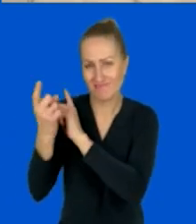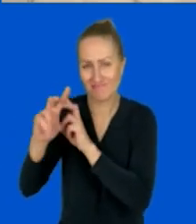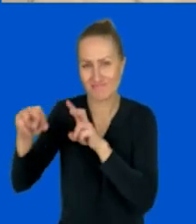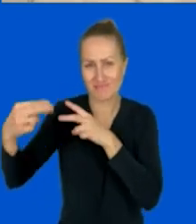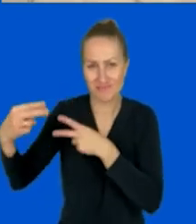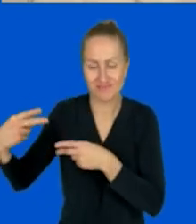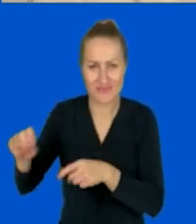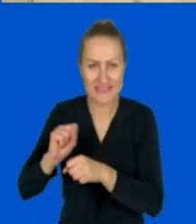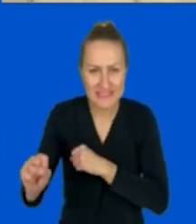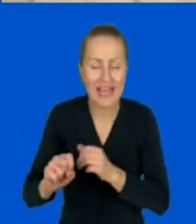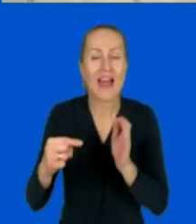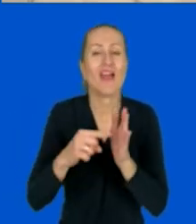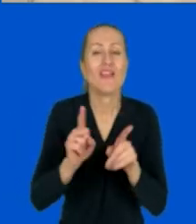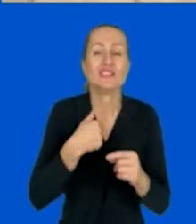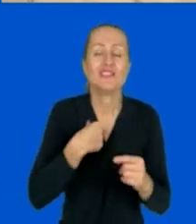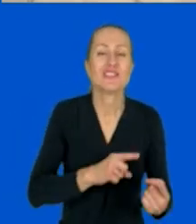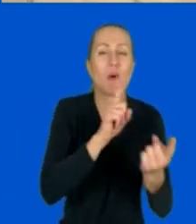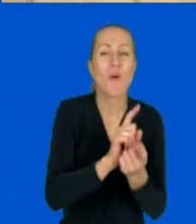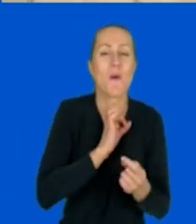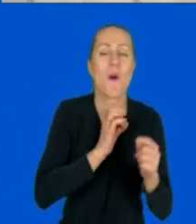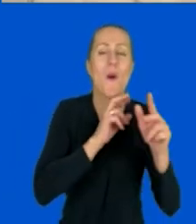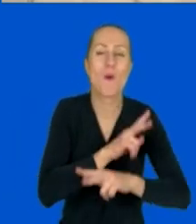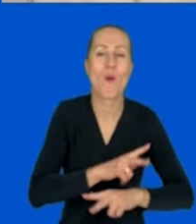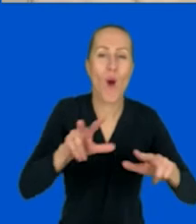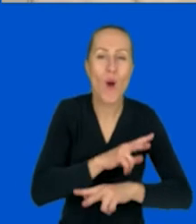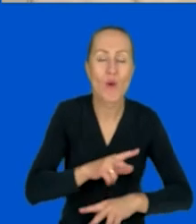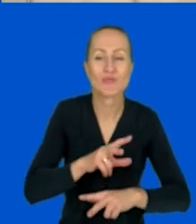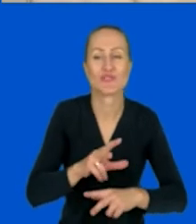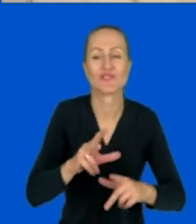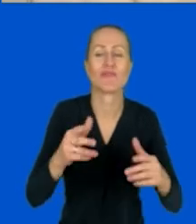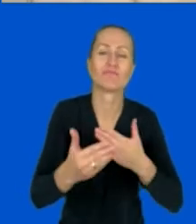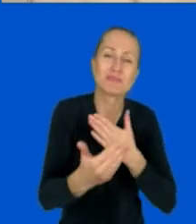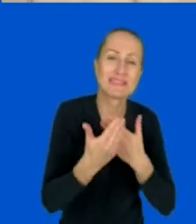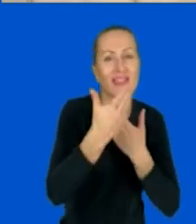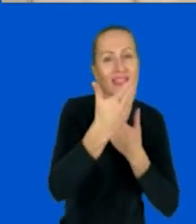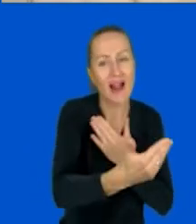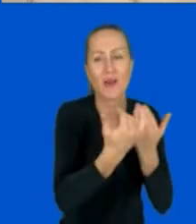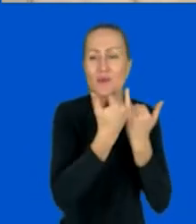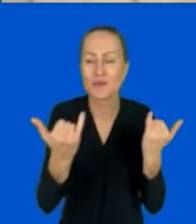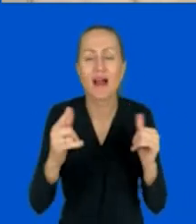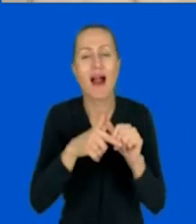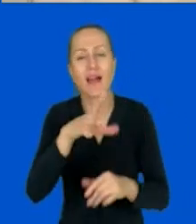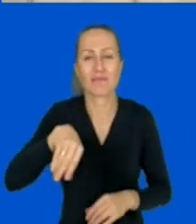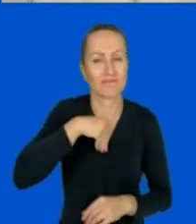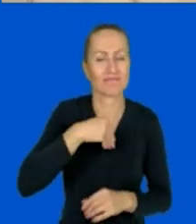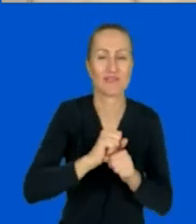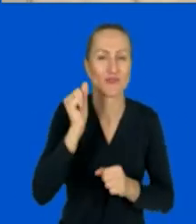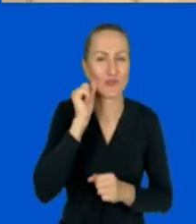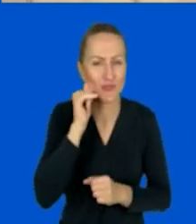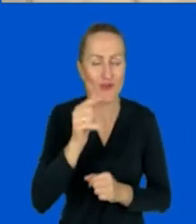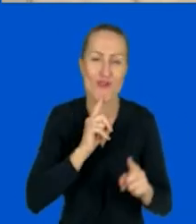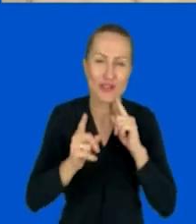kolach z moją rodziną, która jest bliżej lub dalej, ale codziennie mamy gorącą imię wieczorem